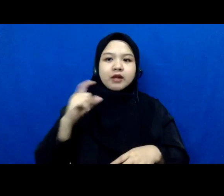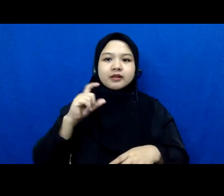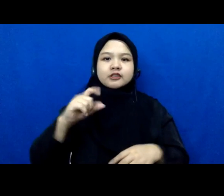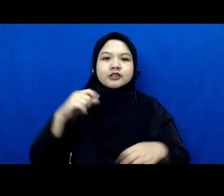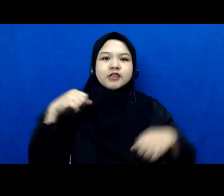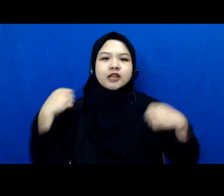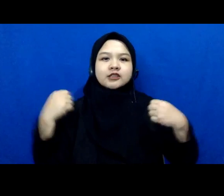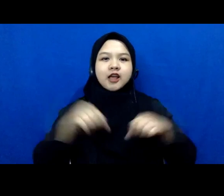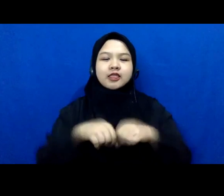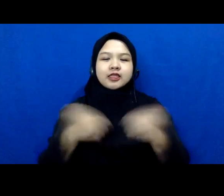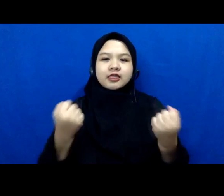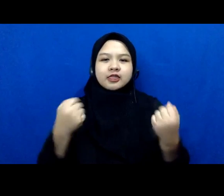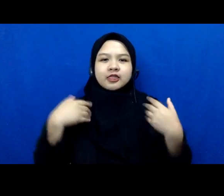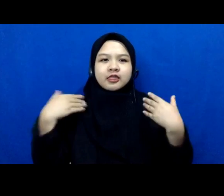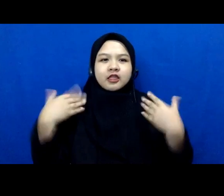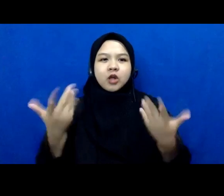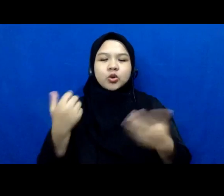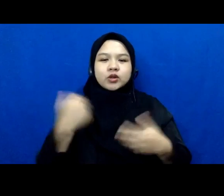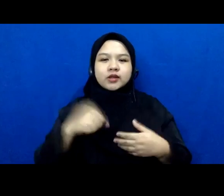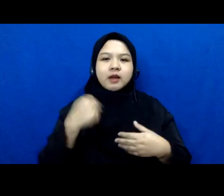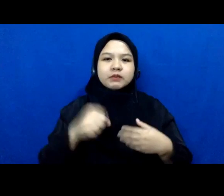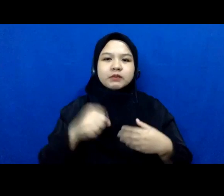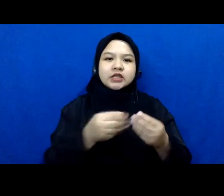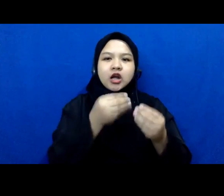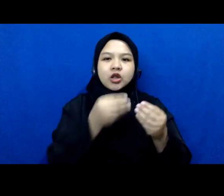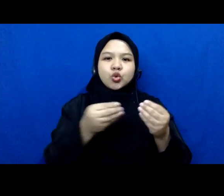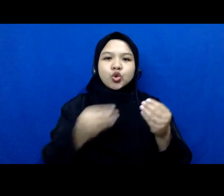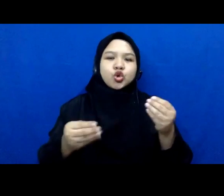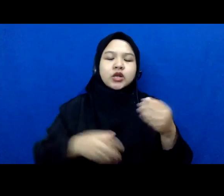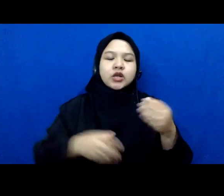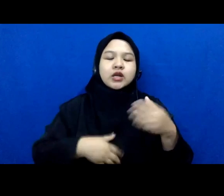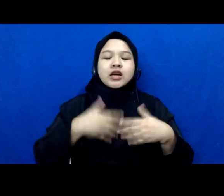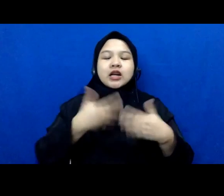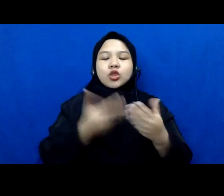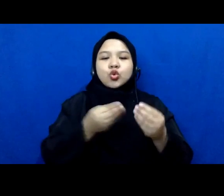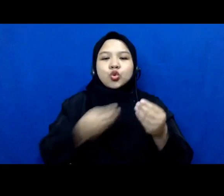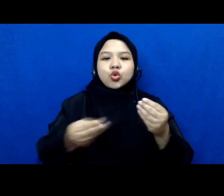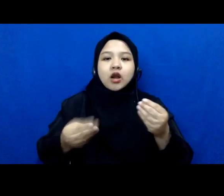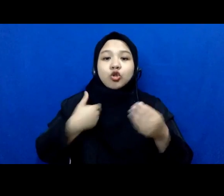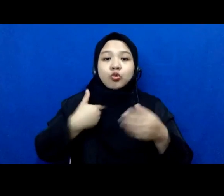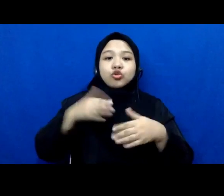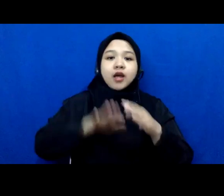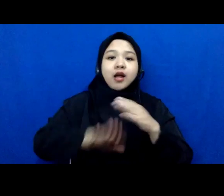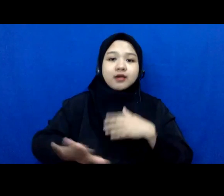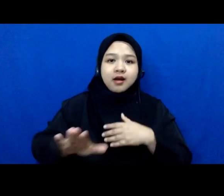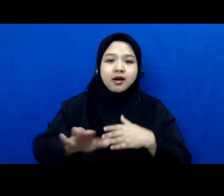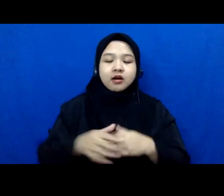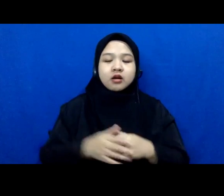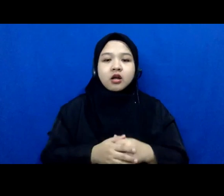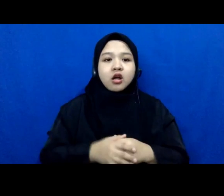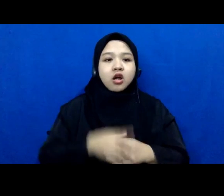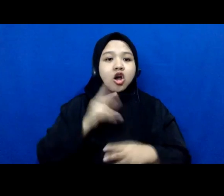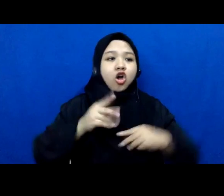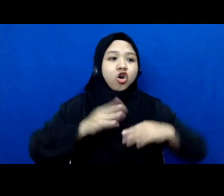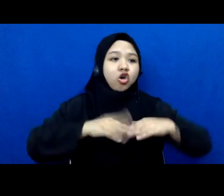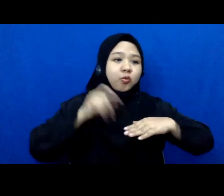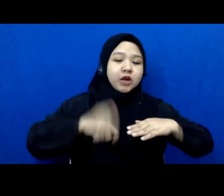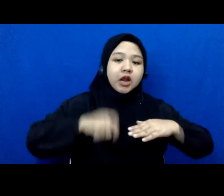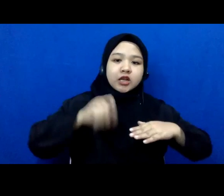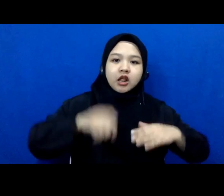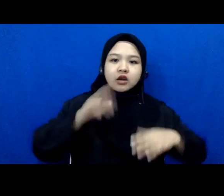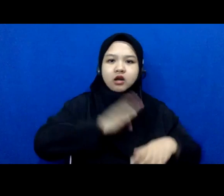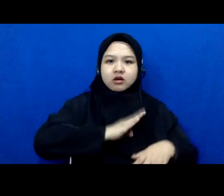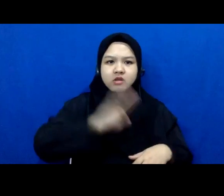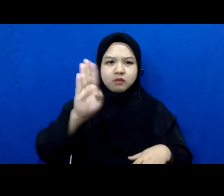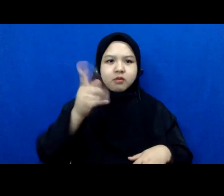bisa memberikan keturunan gitu ya saya juga lupa tapi kira-kira itu ada di KHI dan kalau di peradilan agama jadinya itu menjadi sangat